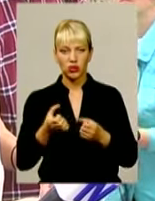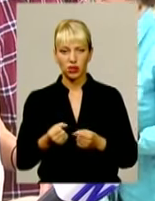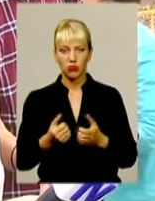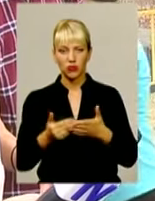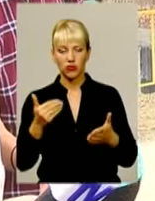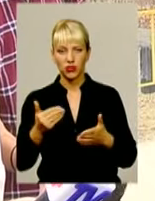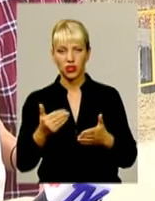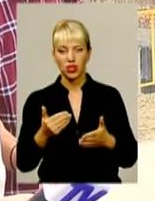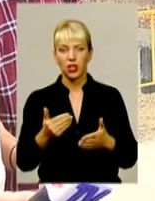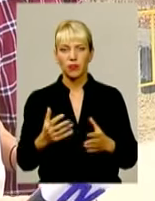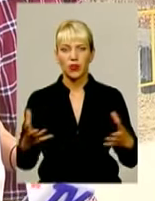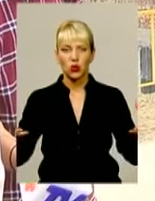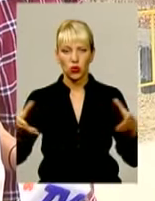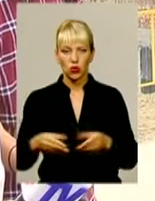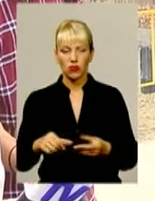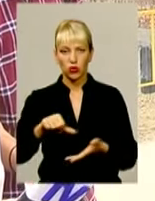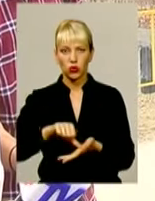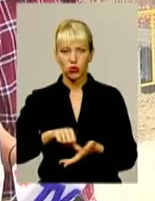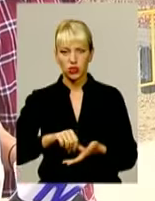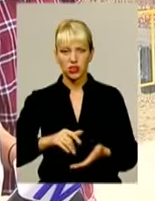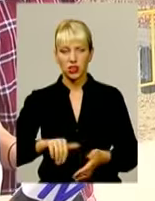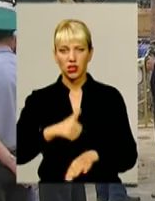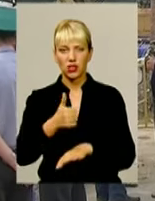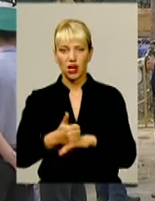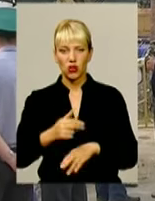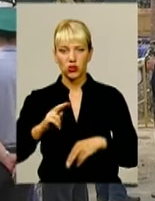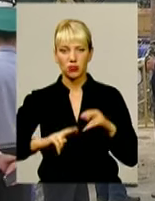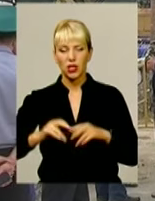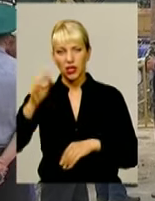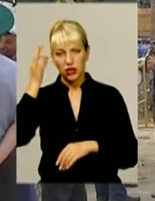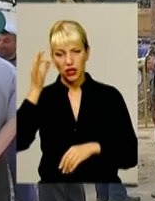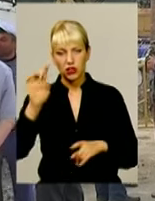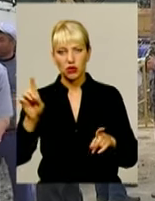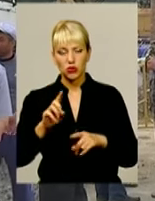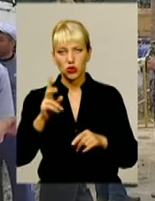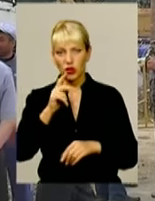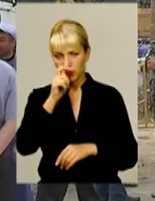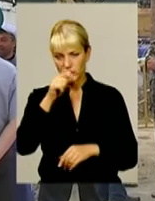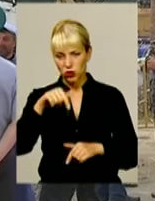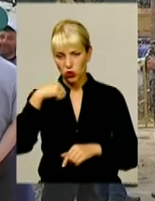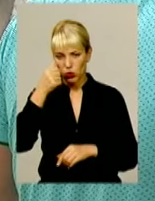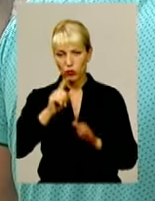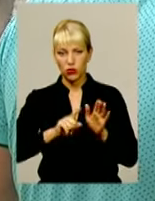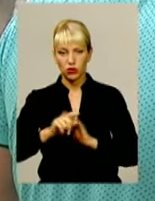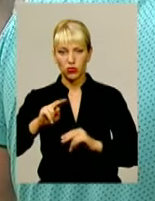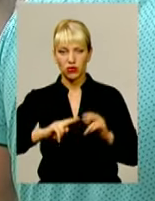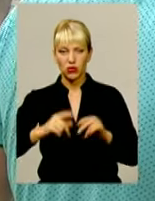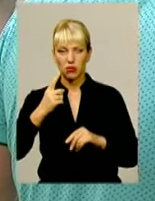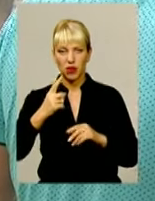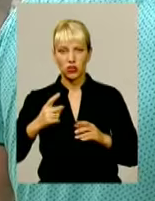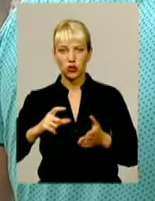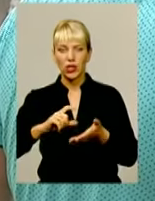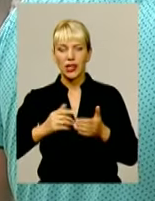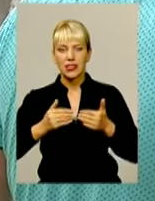від долівої участі генерального забудовника. Нагадаємо, в квітні цього року розпочато будівництво першої секції 96